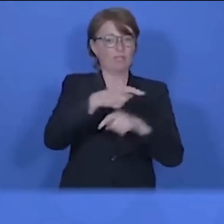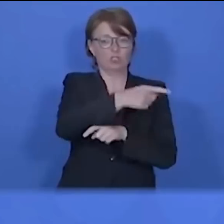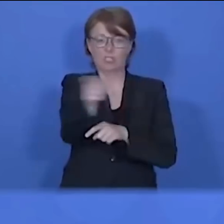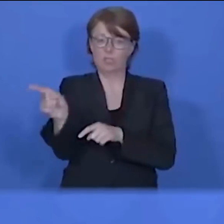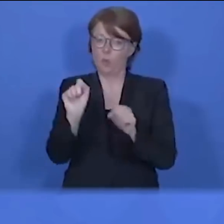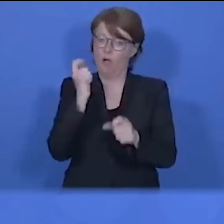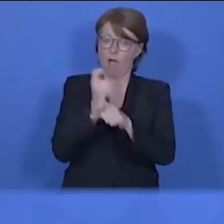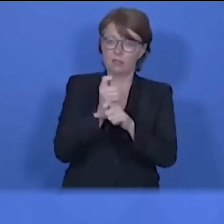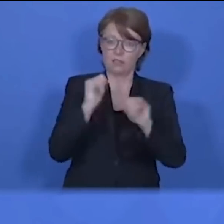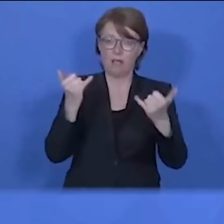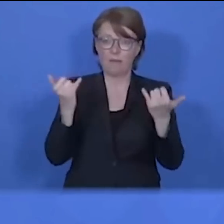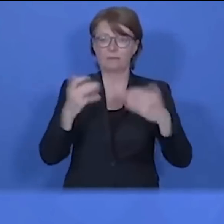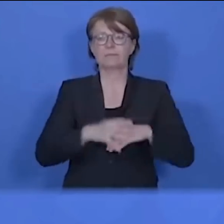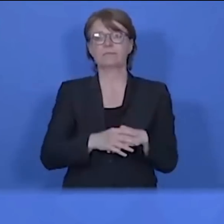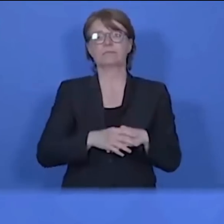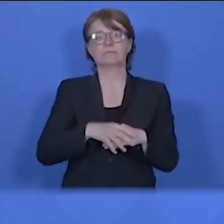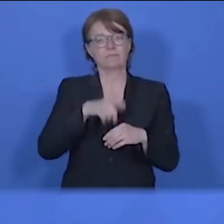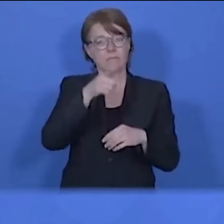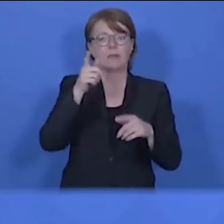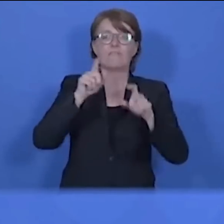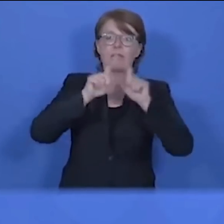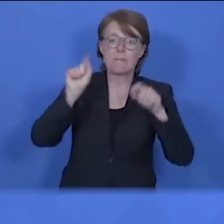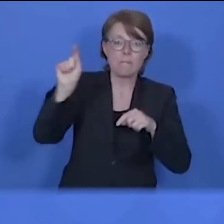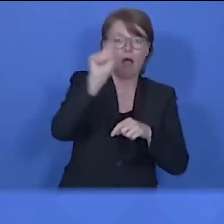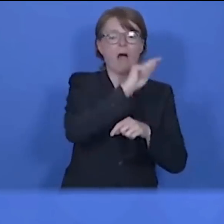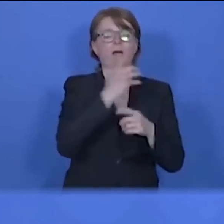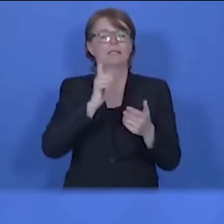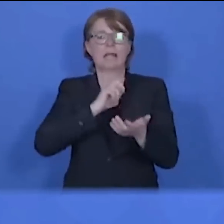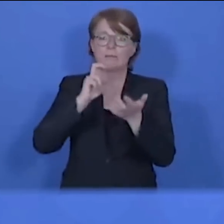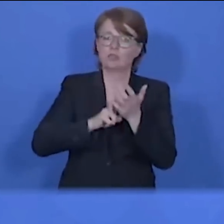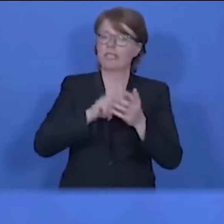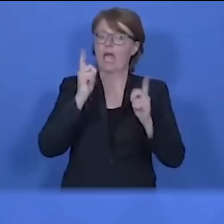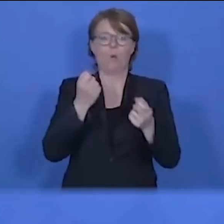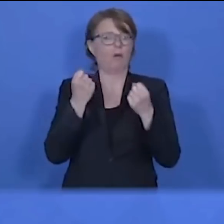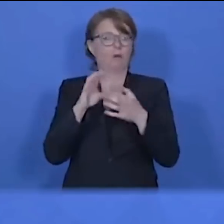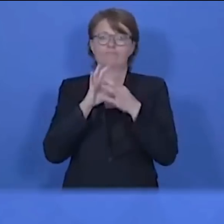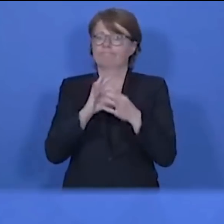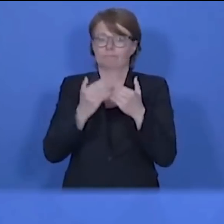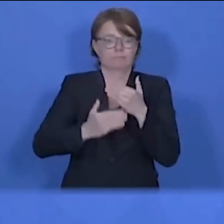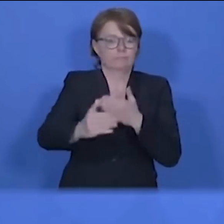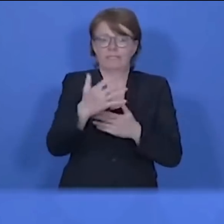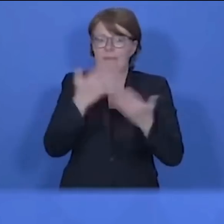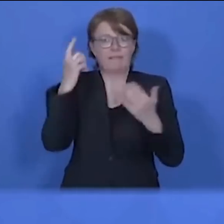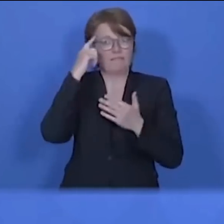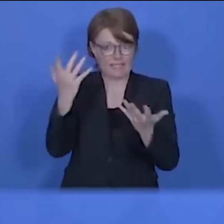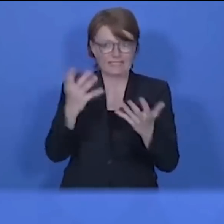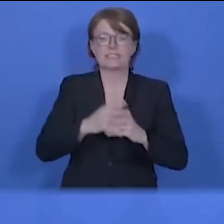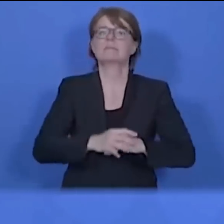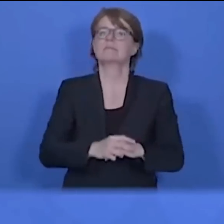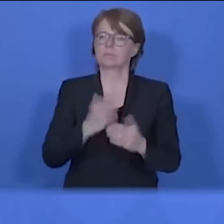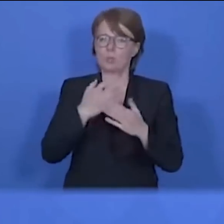Beschäftigte, für Inhaber von Unternehmen, für Selbstständige und viele andere verbunden. Und deshalb